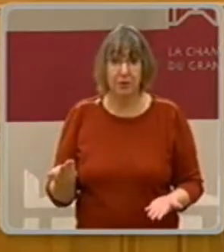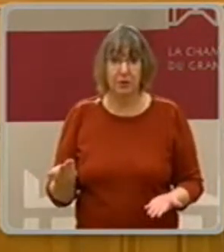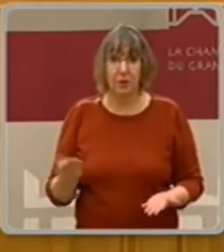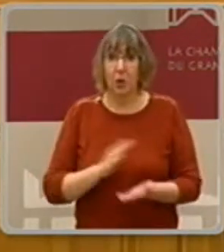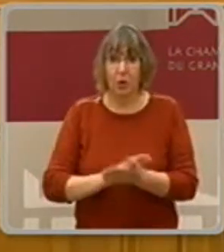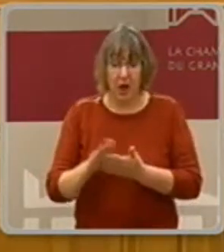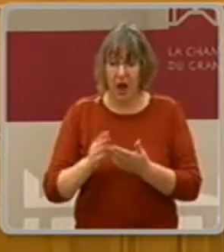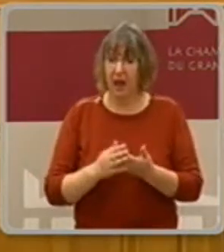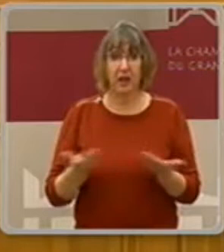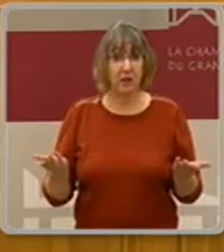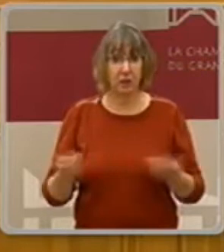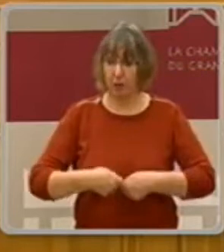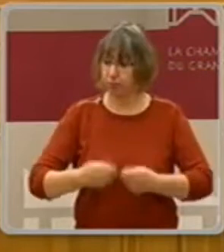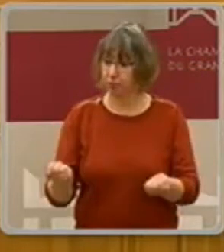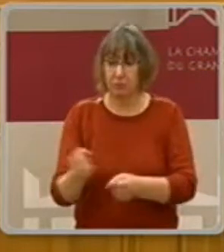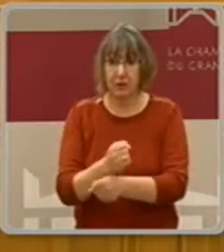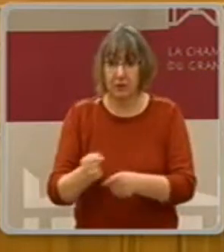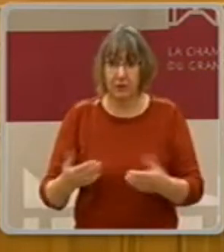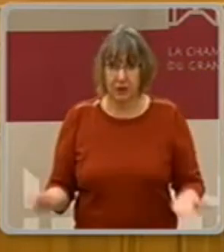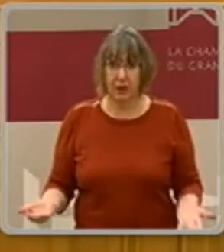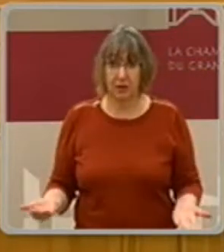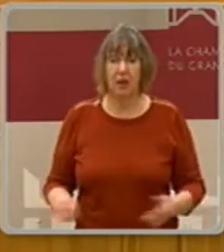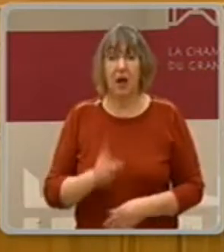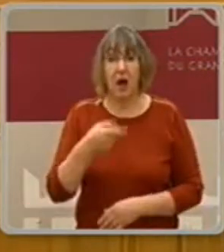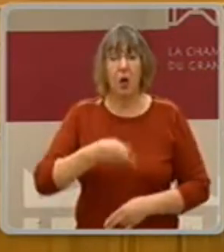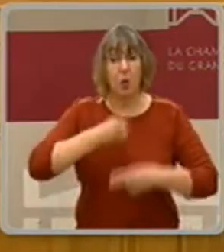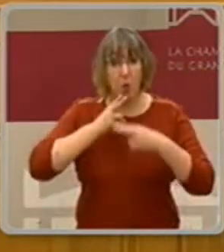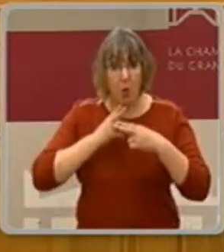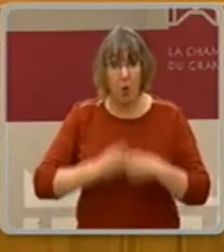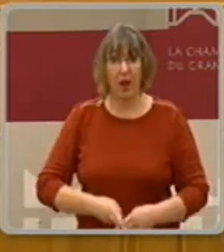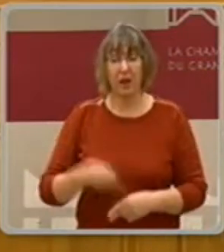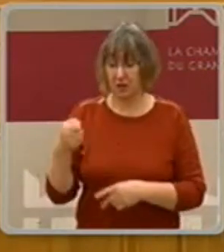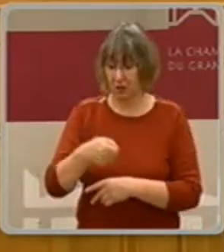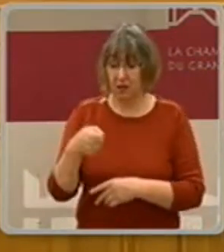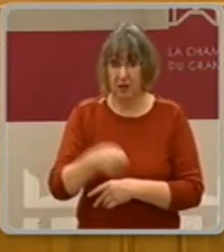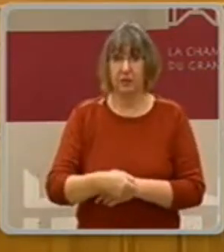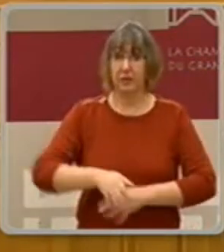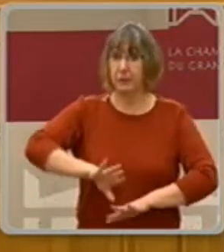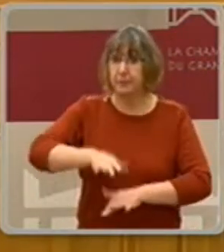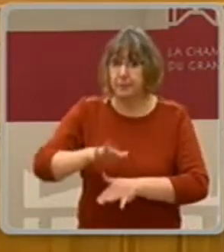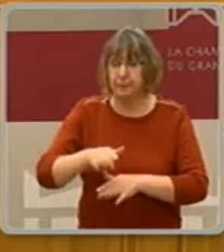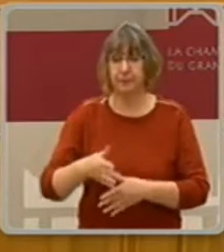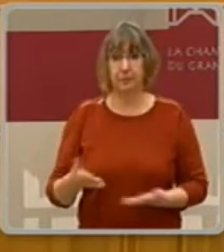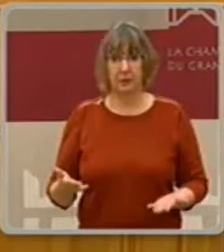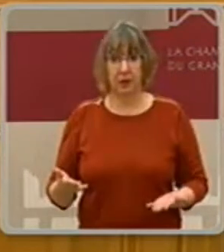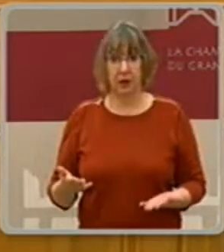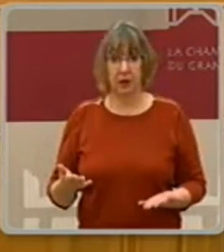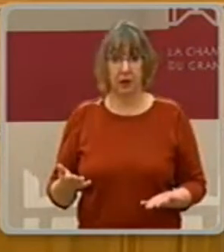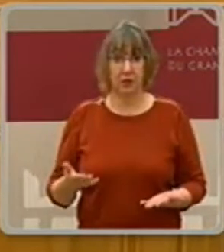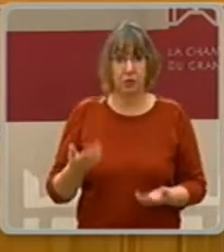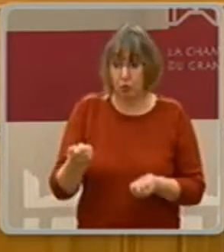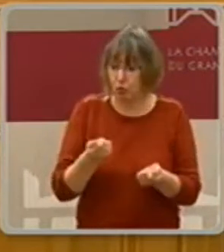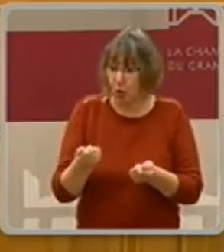das Land versträgt, das finden wir nicht gleichzeitig eine Akzeptanz bei den Leuten. Die Ziele ist, dass die Leute so, man